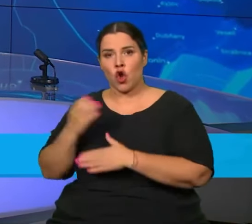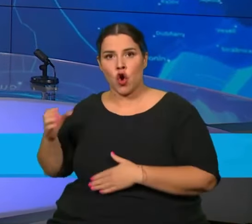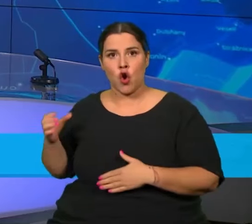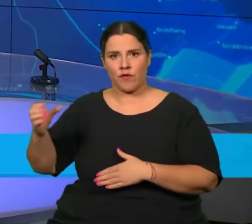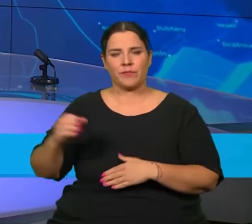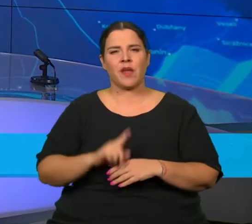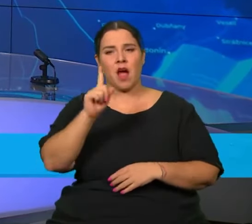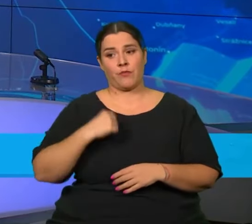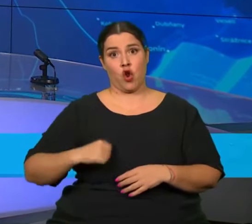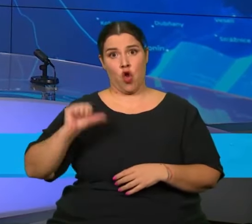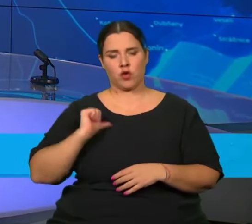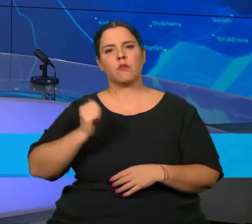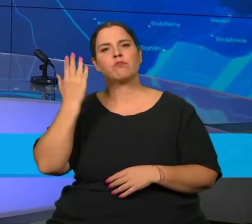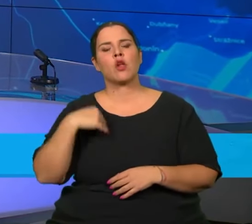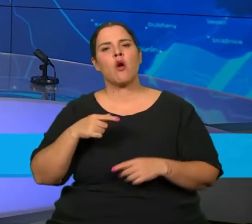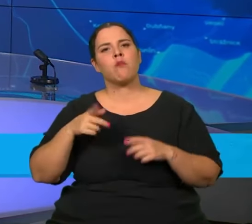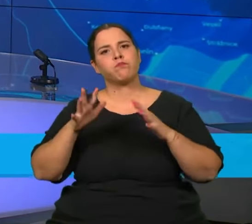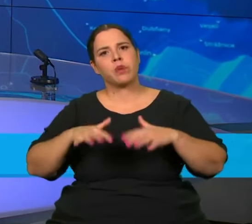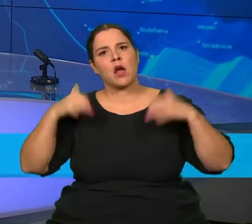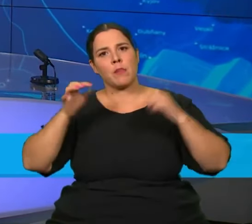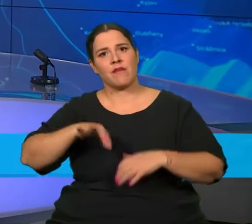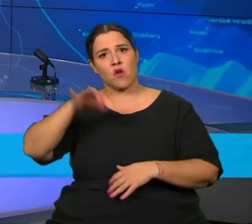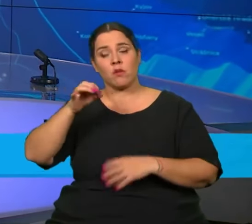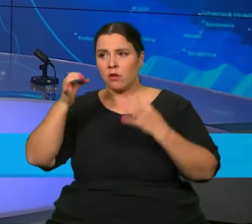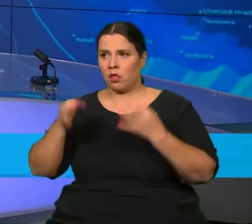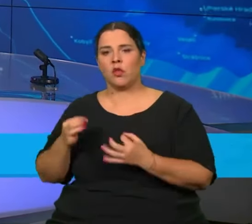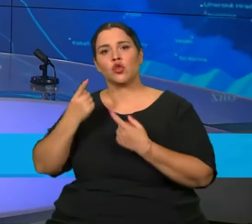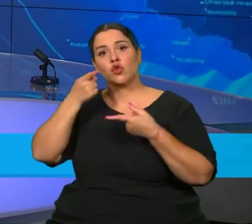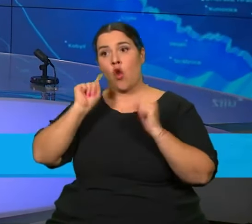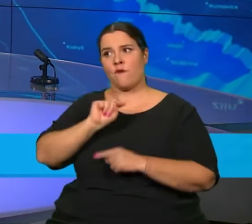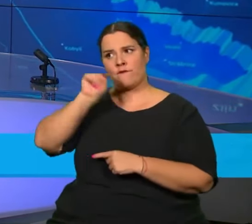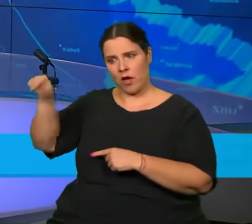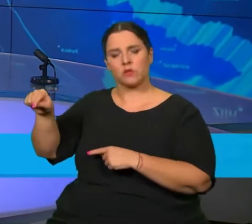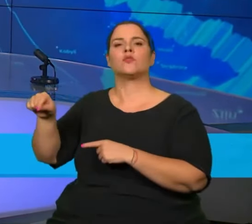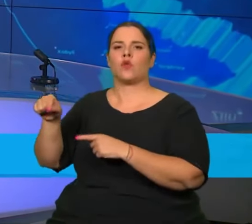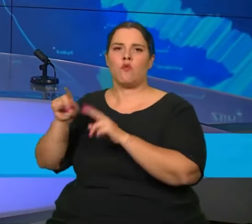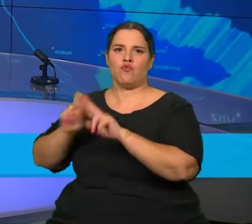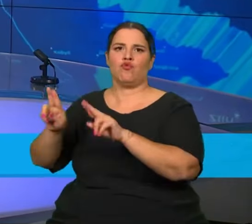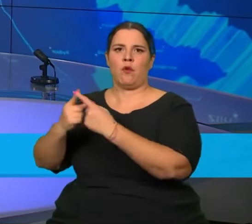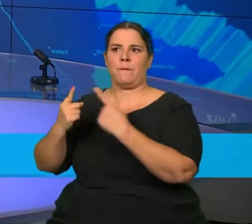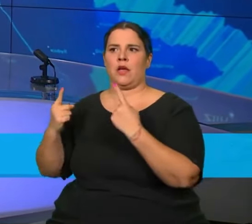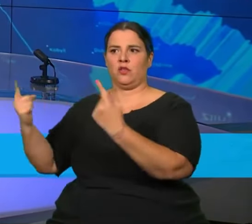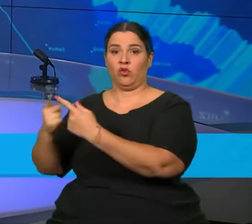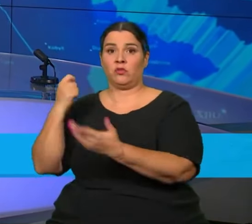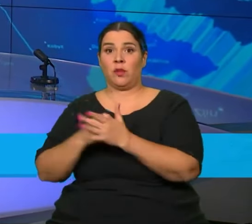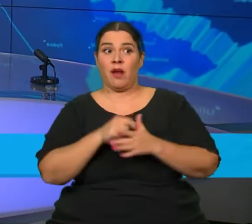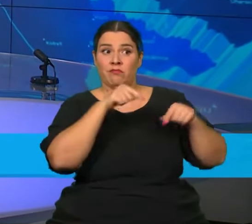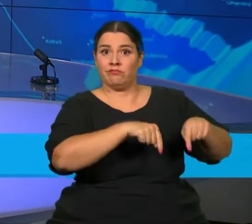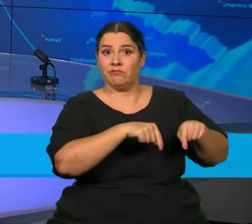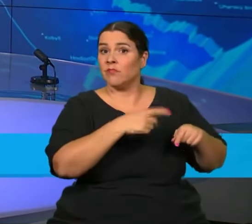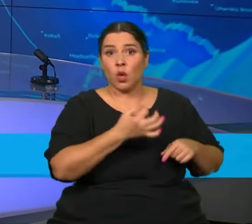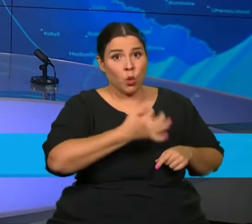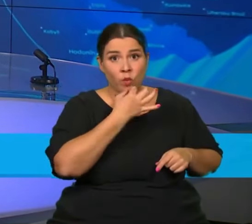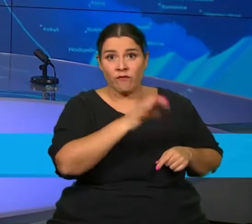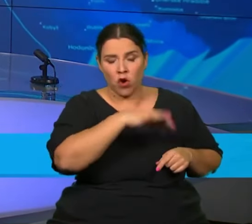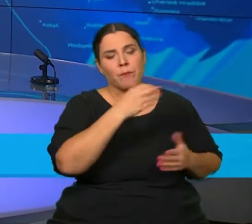od loňských parlamentních voleb pouze ve volebních místnostech na Slovensku. Očekává se tedy, že řada Slováků žijících